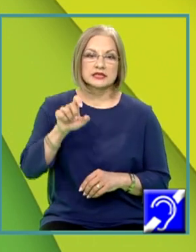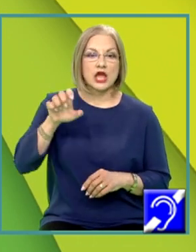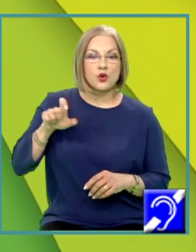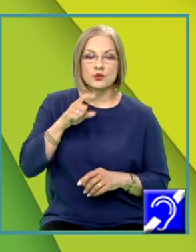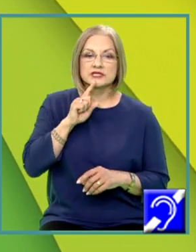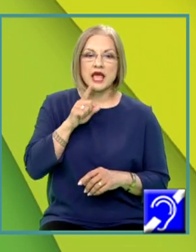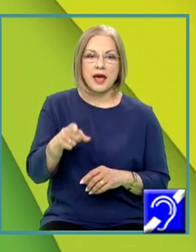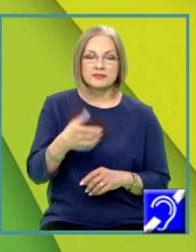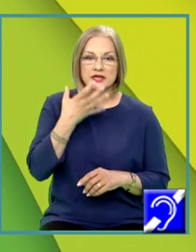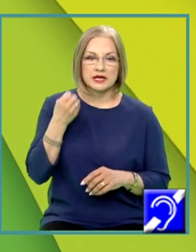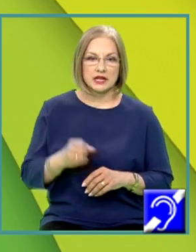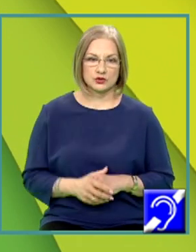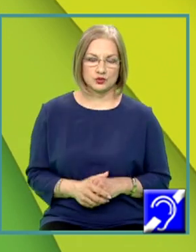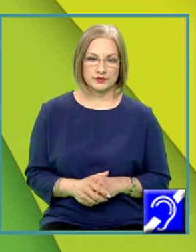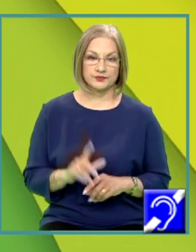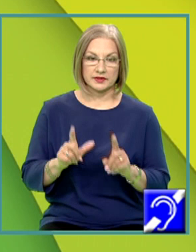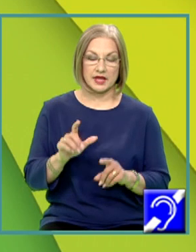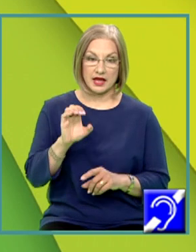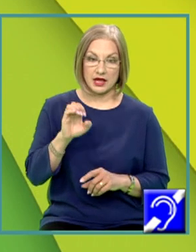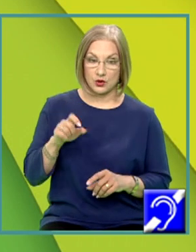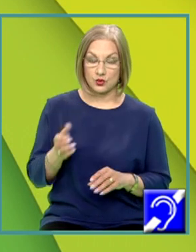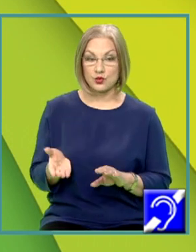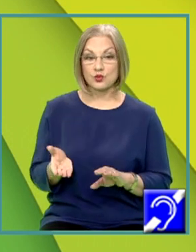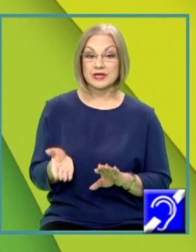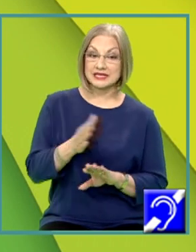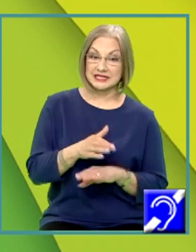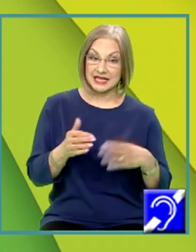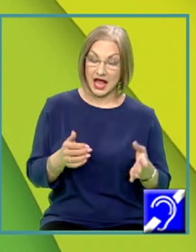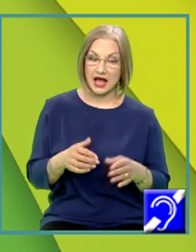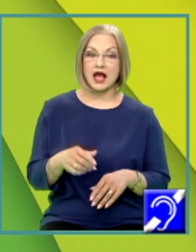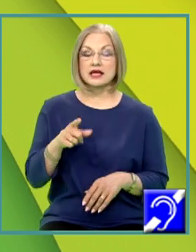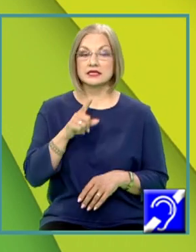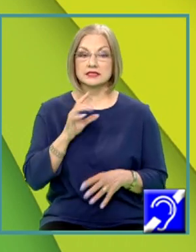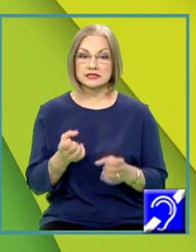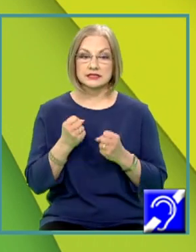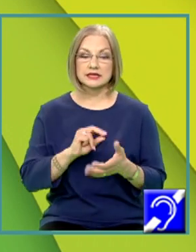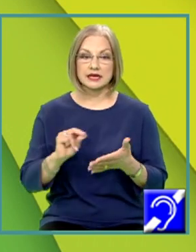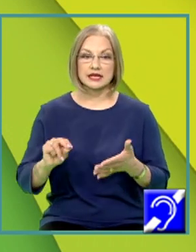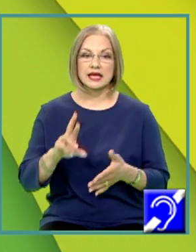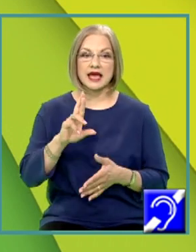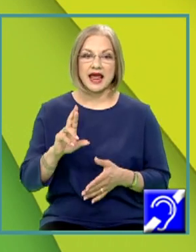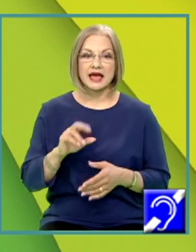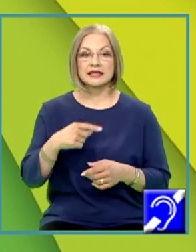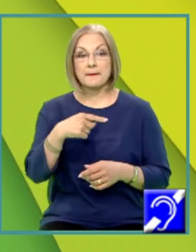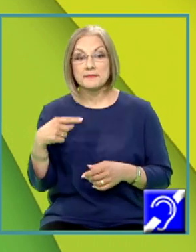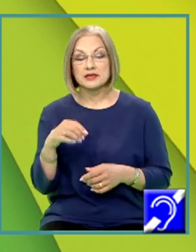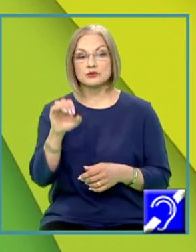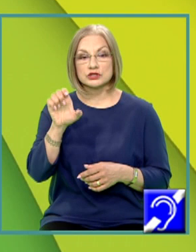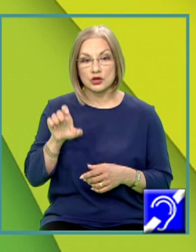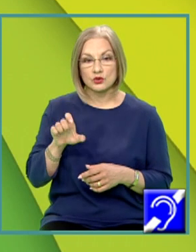Dacă trecem Q în partea stângă, putem scrie reactanți minus Q